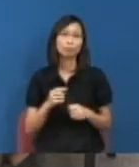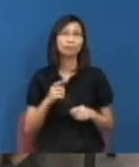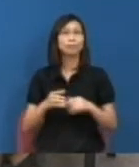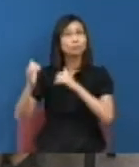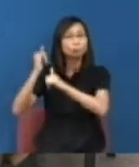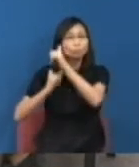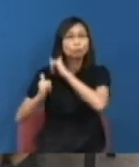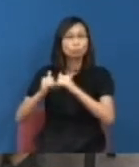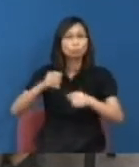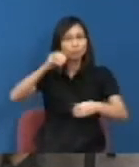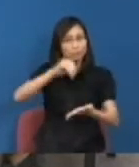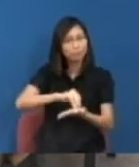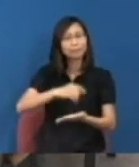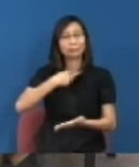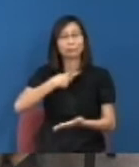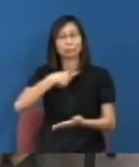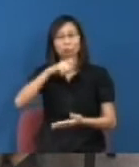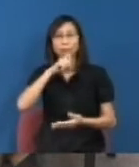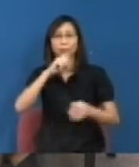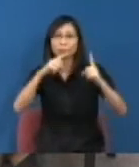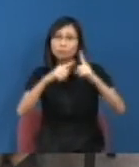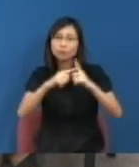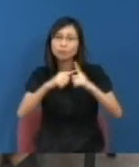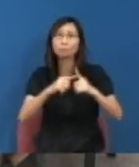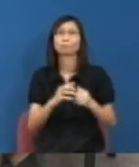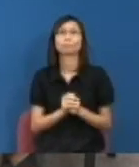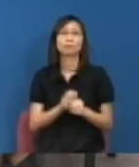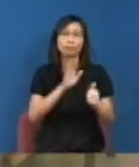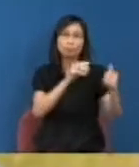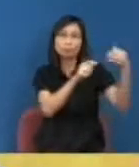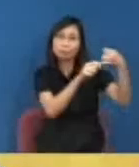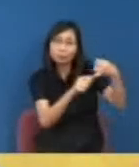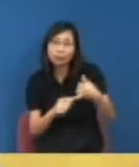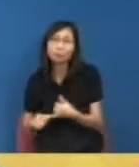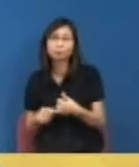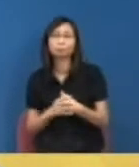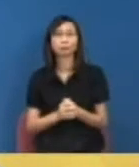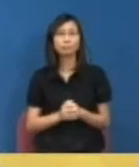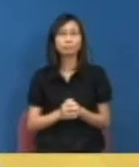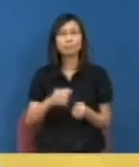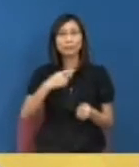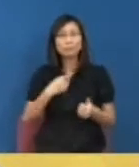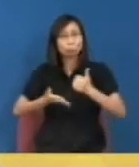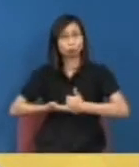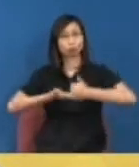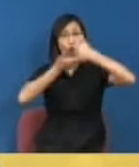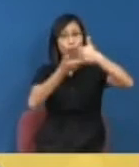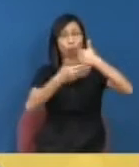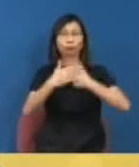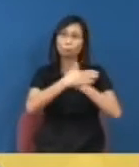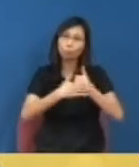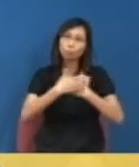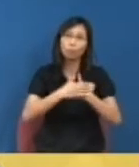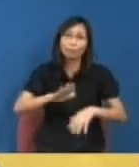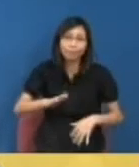傳承之餘亦都需要當權者適當的尊重和保護但是似乎